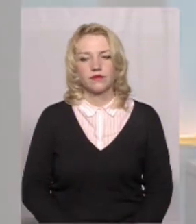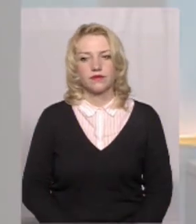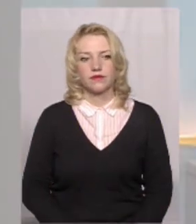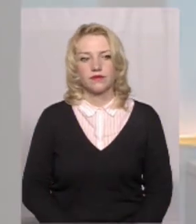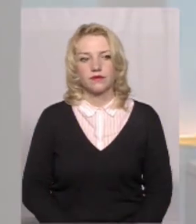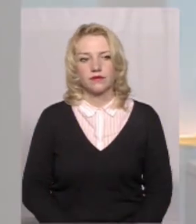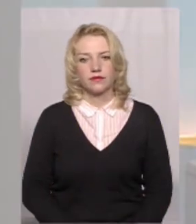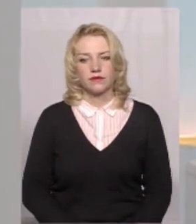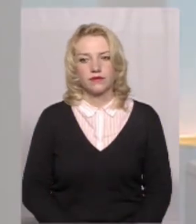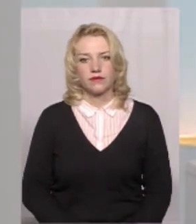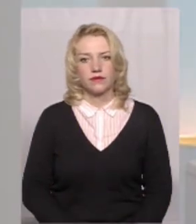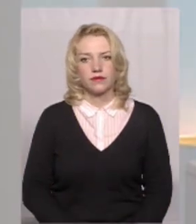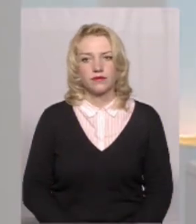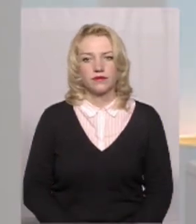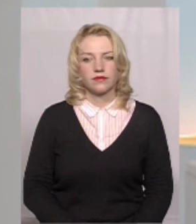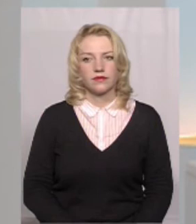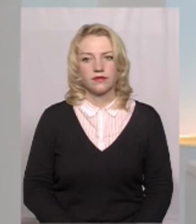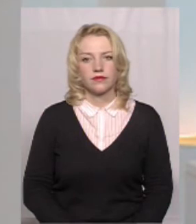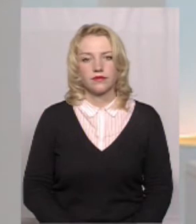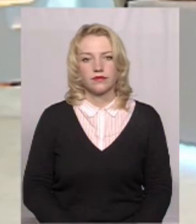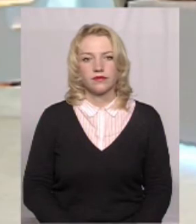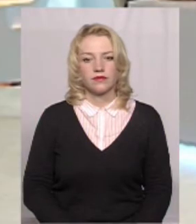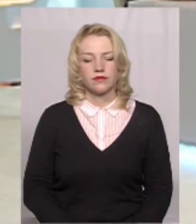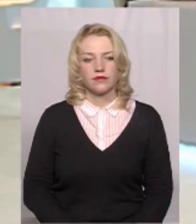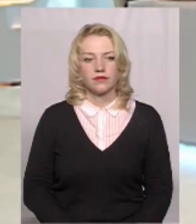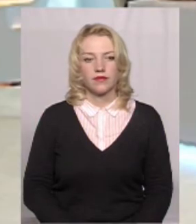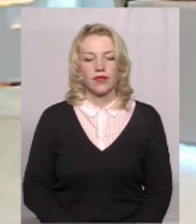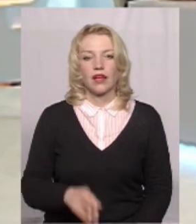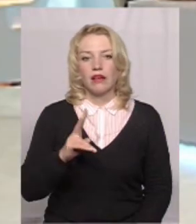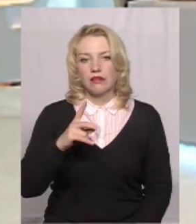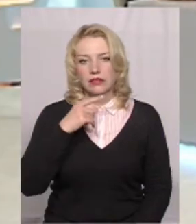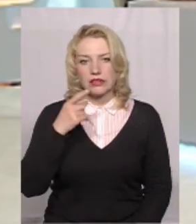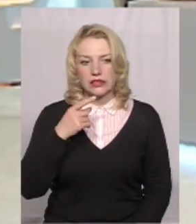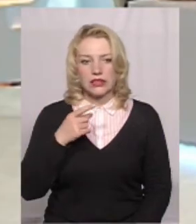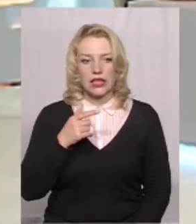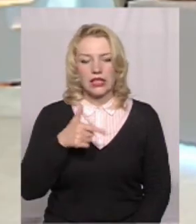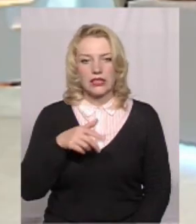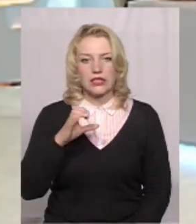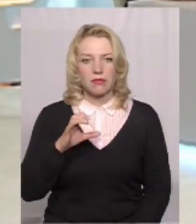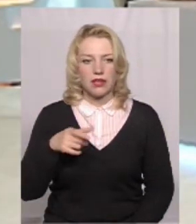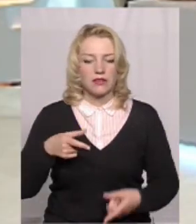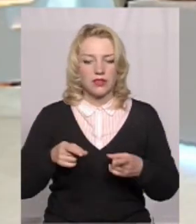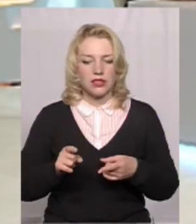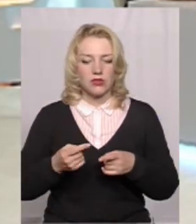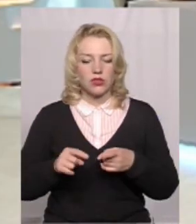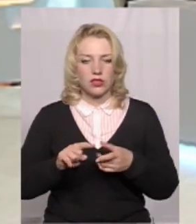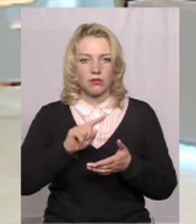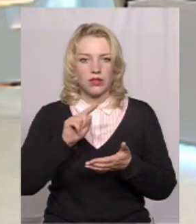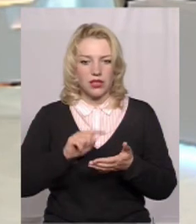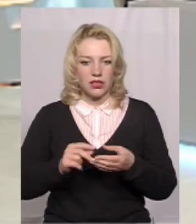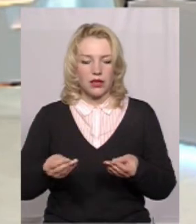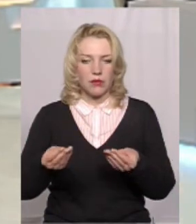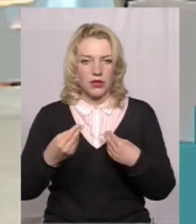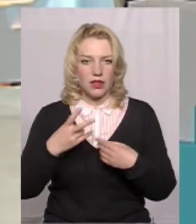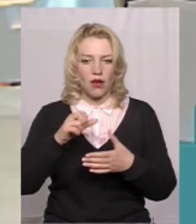Як контролюється? Як сказала Ванда Святославіна, дійсно, дане питання покладено на